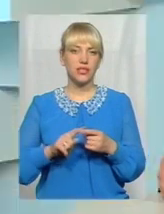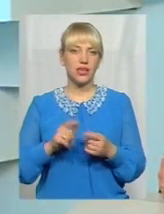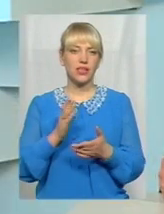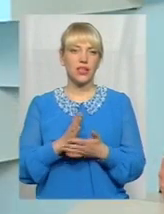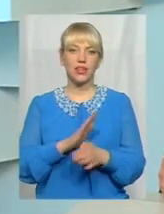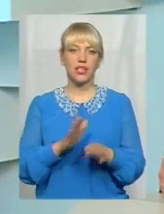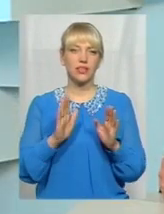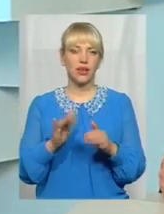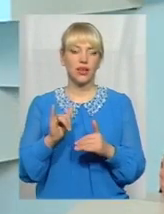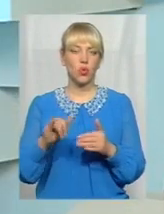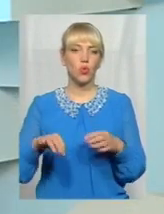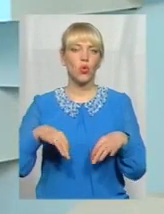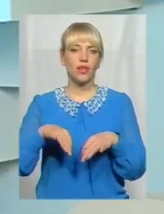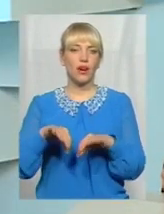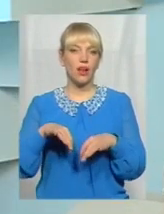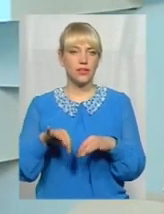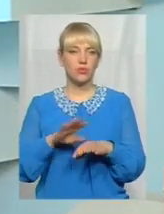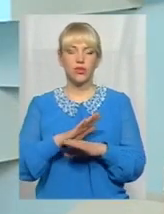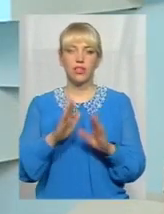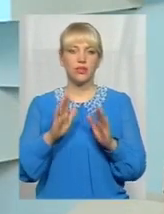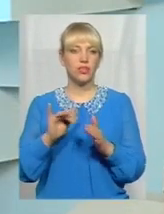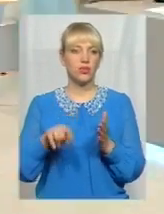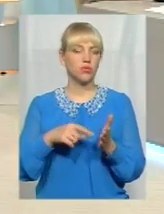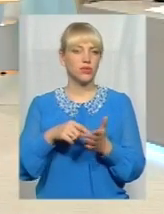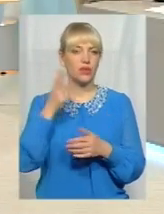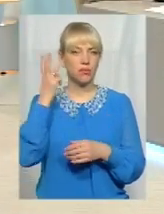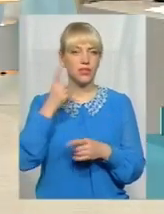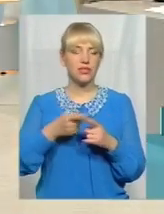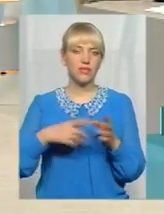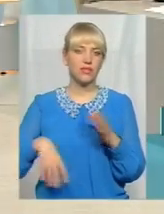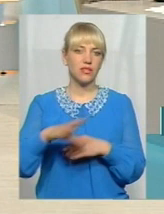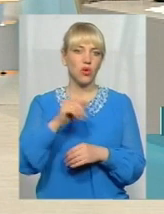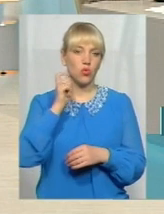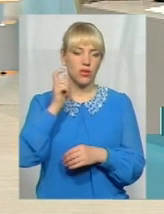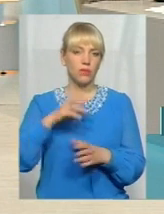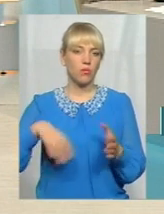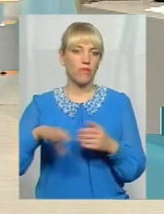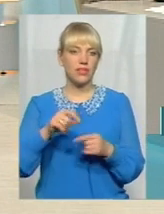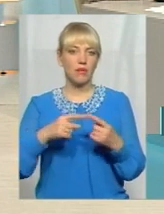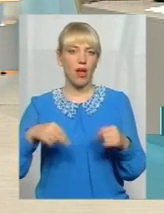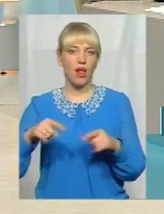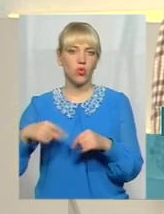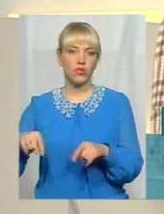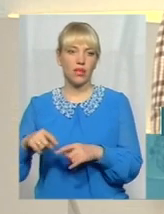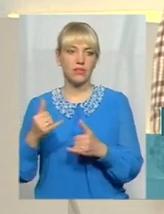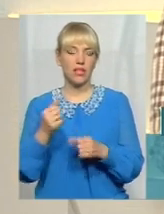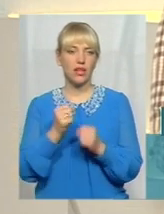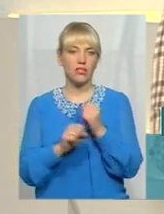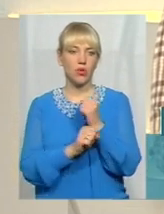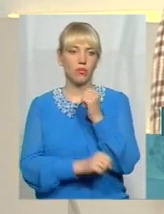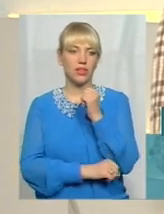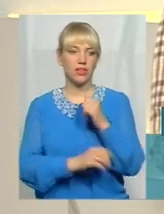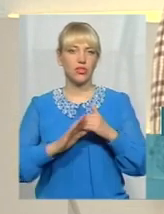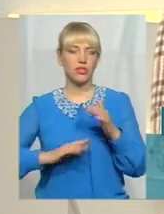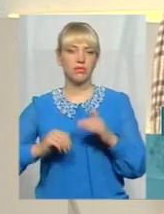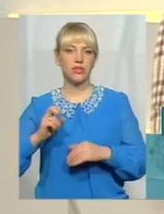в транспорті, і вона є не тільки в Хмельницькому, вона є по всій Україні, по всім галузям. Зараз робітничих спеціальностей